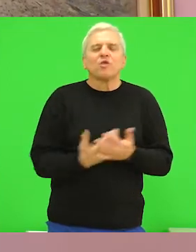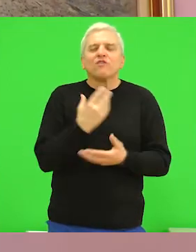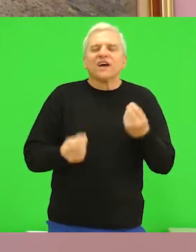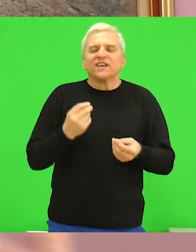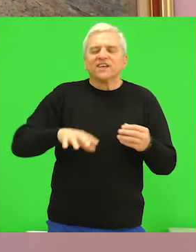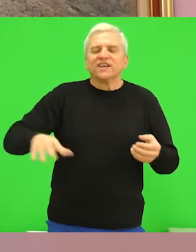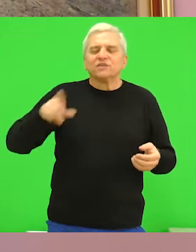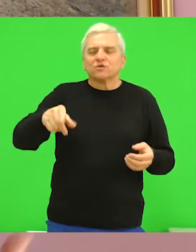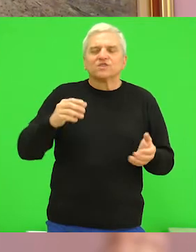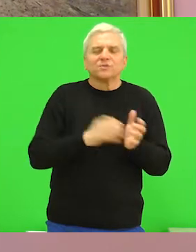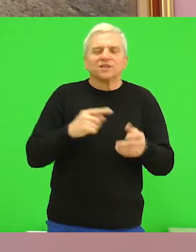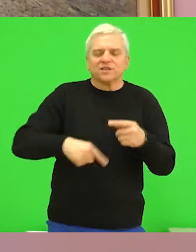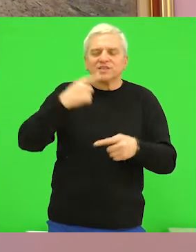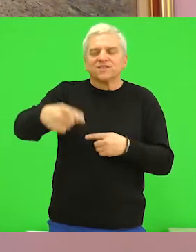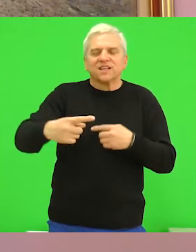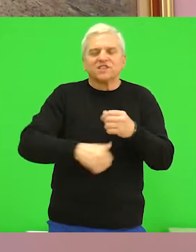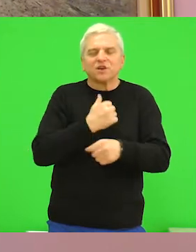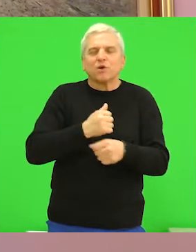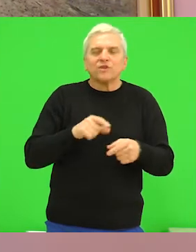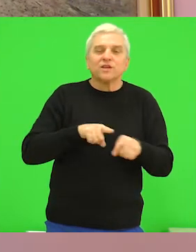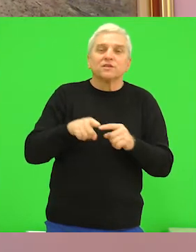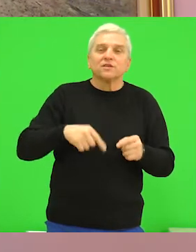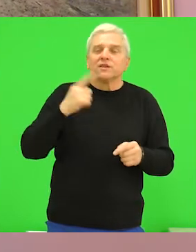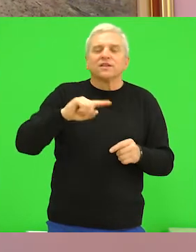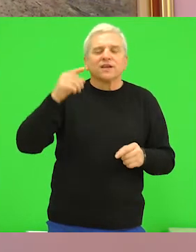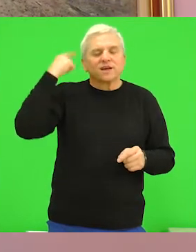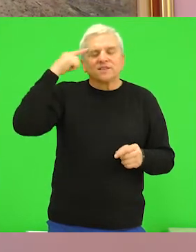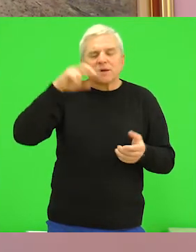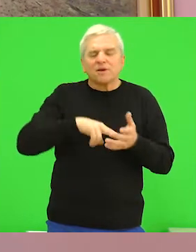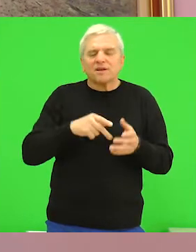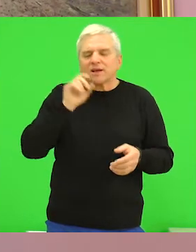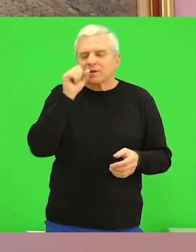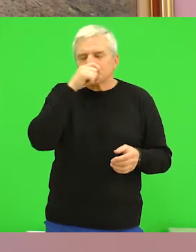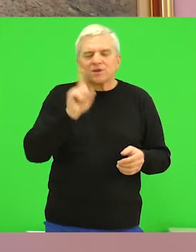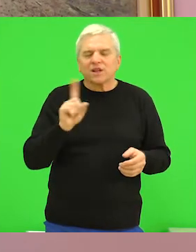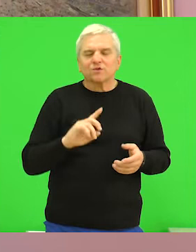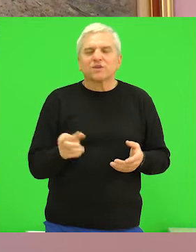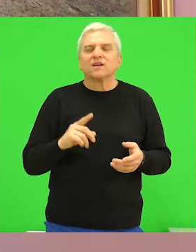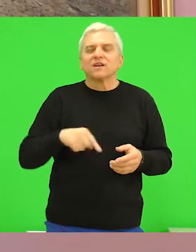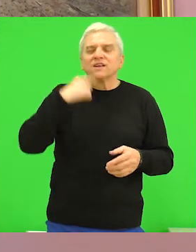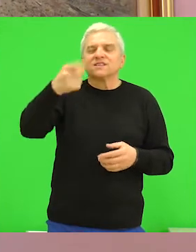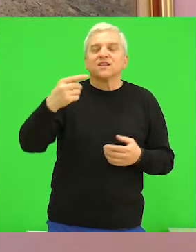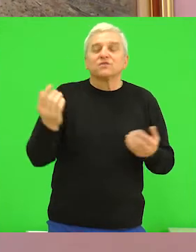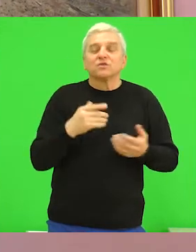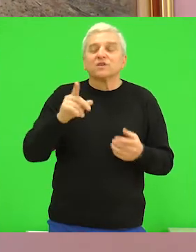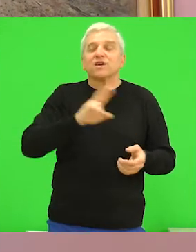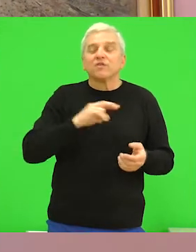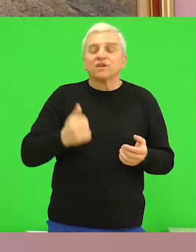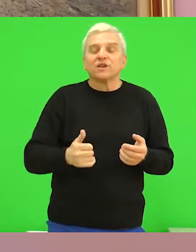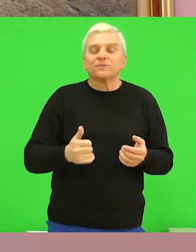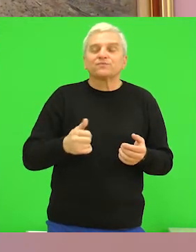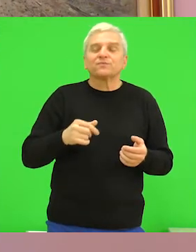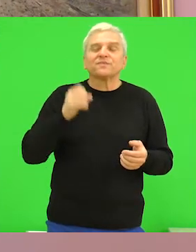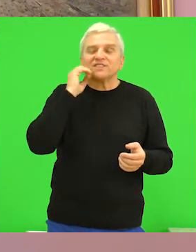i to će biti trend. I sledeće godine i neka ne zamere neki koji će možda sledeće godine dobiti igrališta, ne